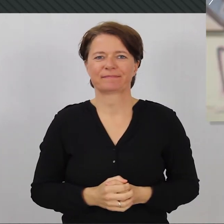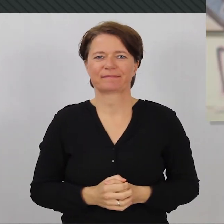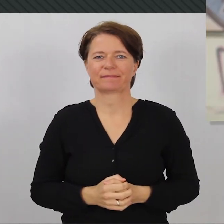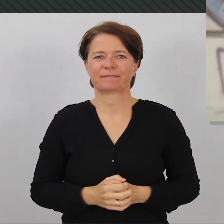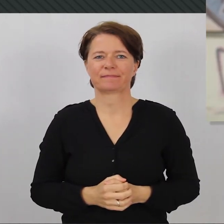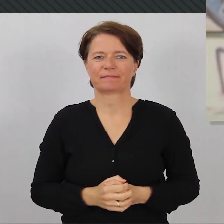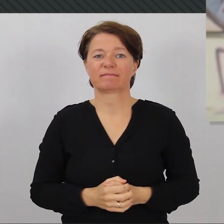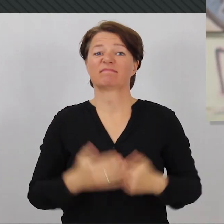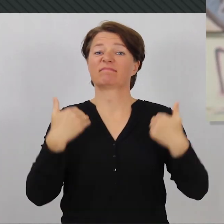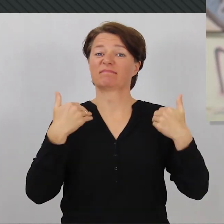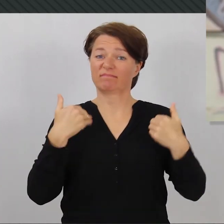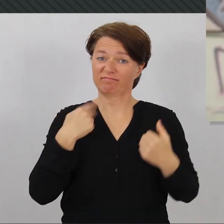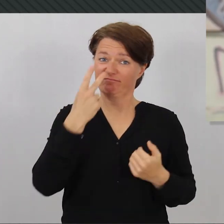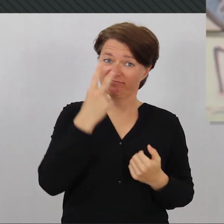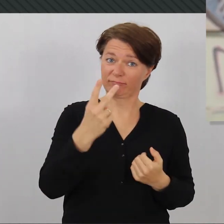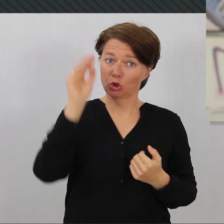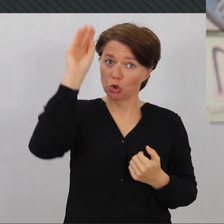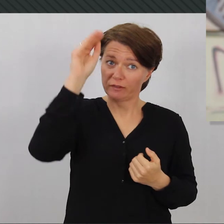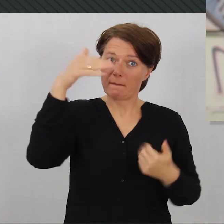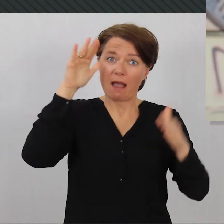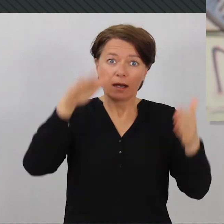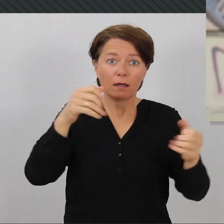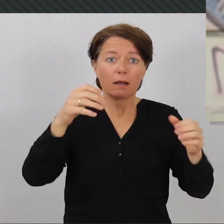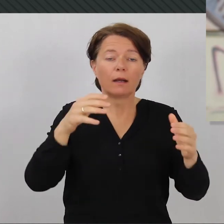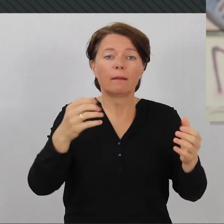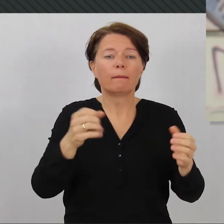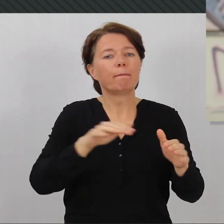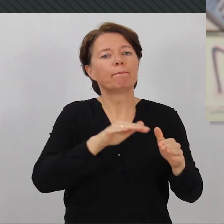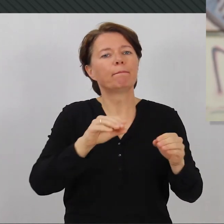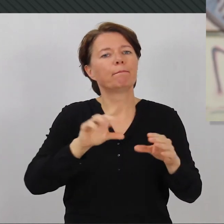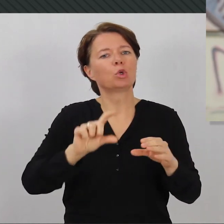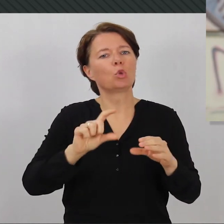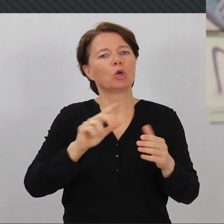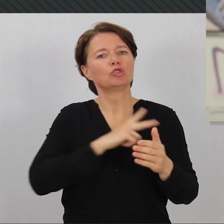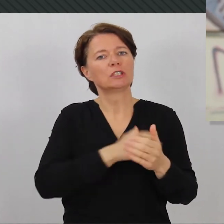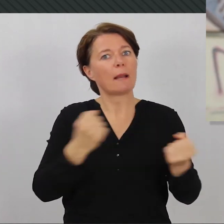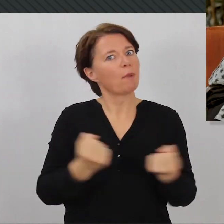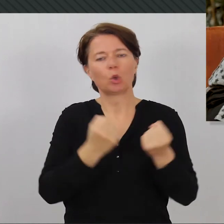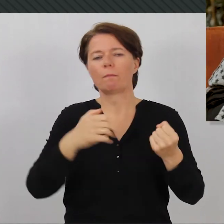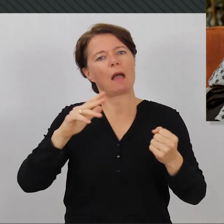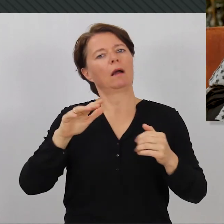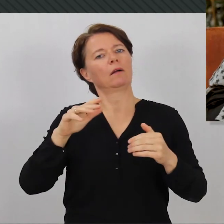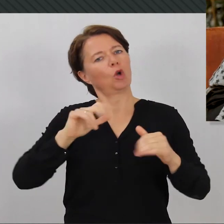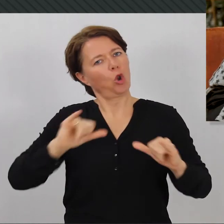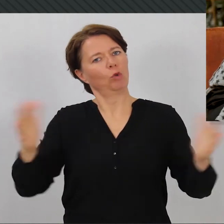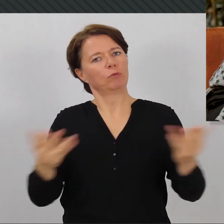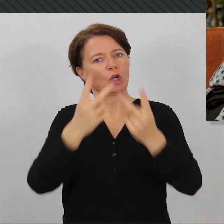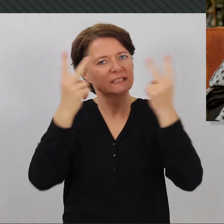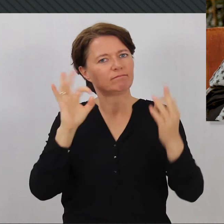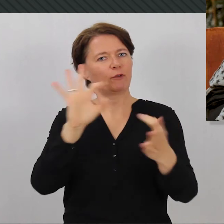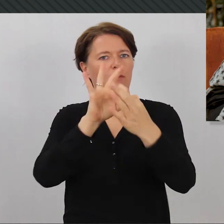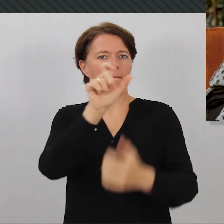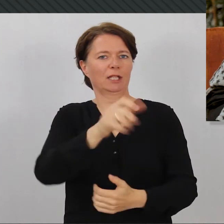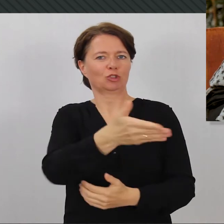In Zukunft arbeiten wir nicht mehr für das Bruttosozialprodukt, sondern für das Bruttosozialglück. Wie vielen Menschen gibst du Arbeit in